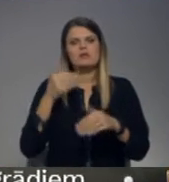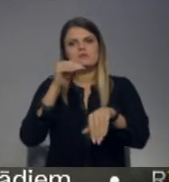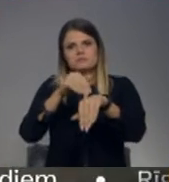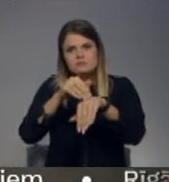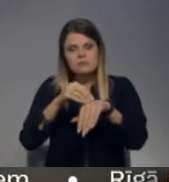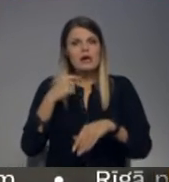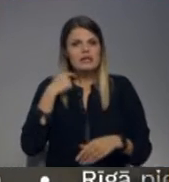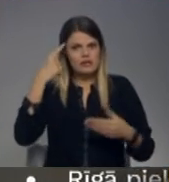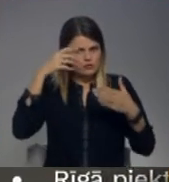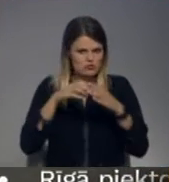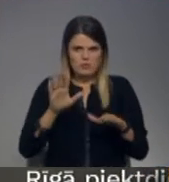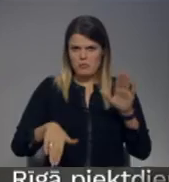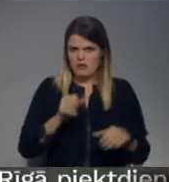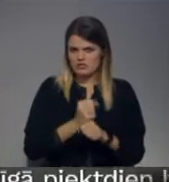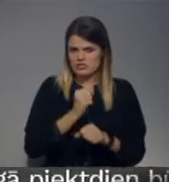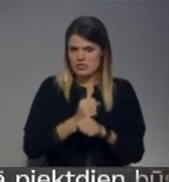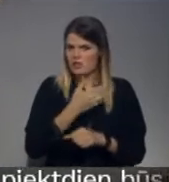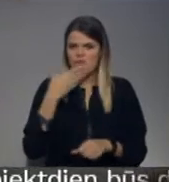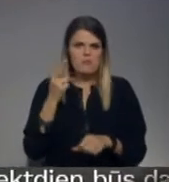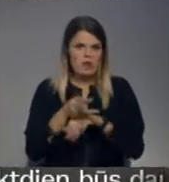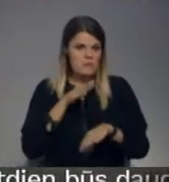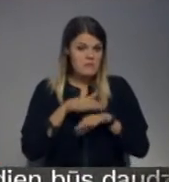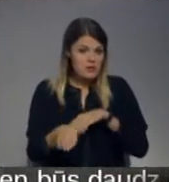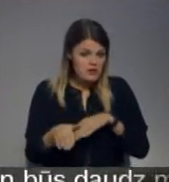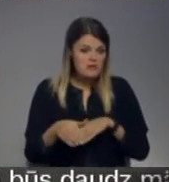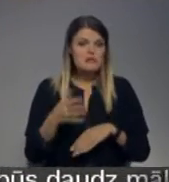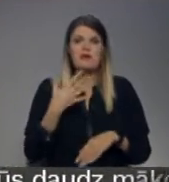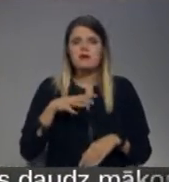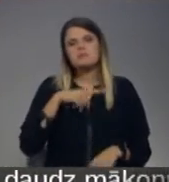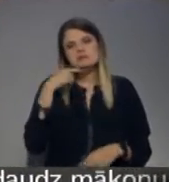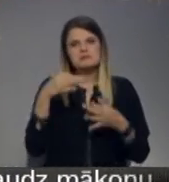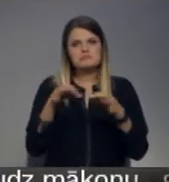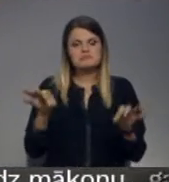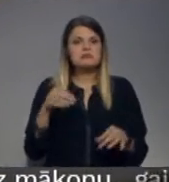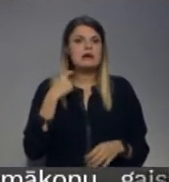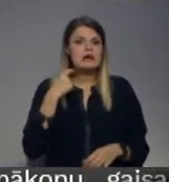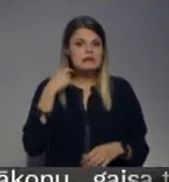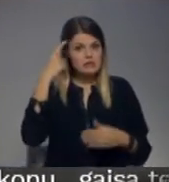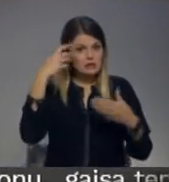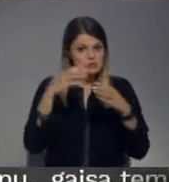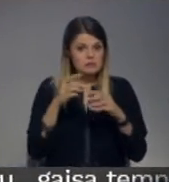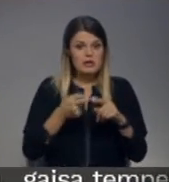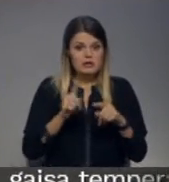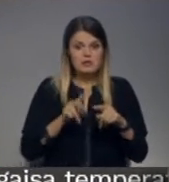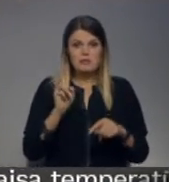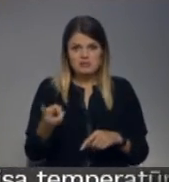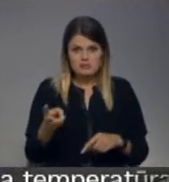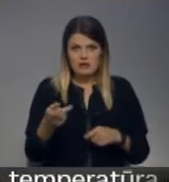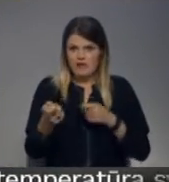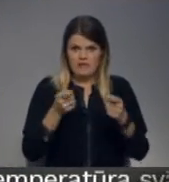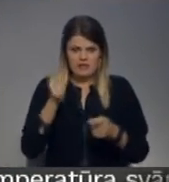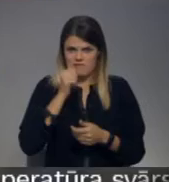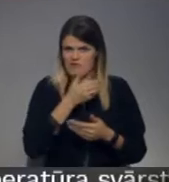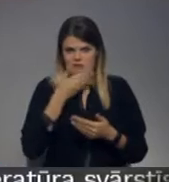domai par pienākumu nepildīšanu. Vienas no pūces argumentiem par labu Rīgas domas atlaišanai – pašvaldības vadība vēl joprojām nav